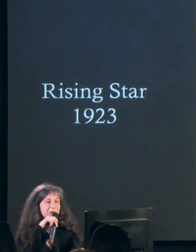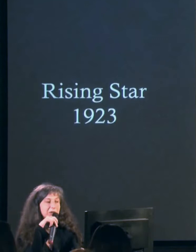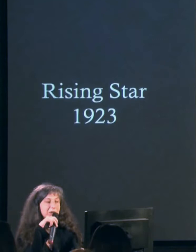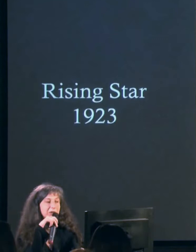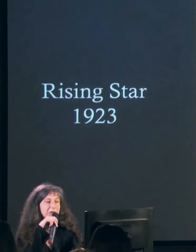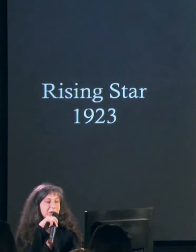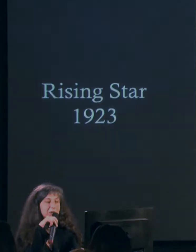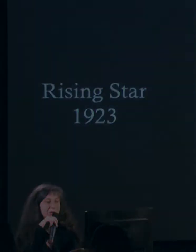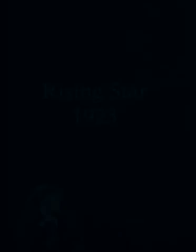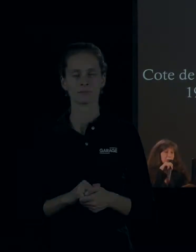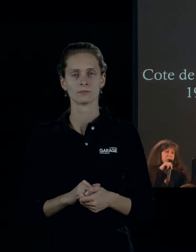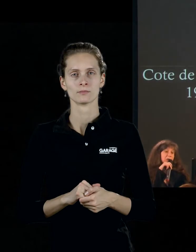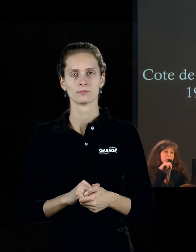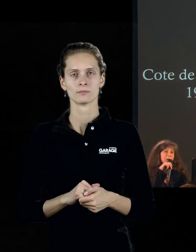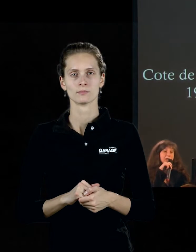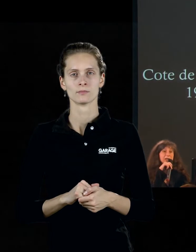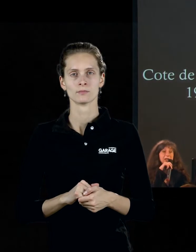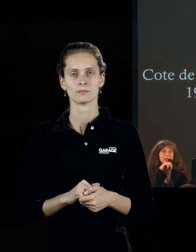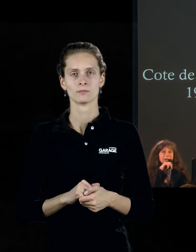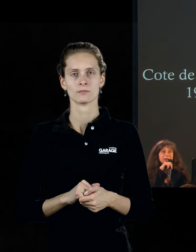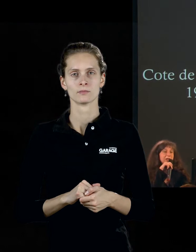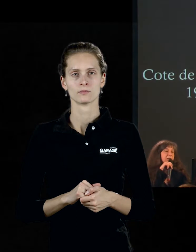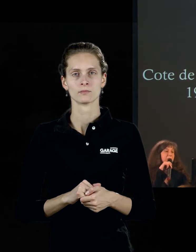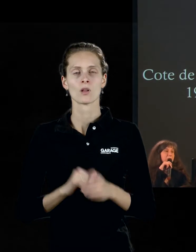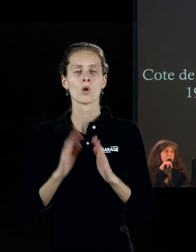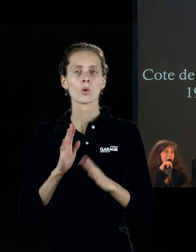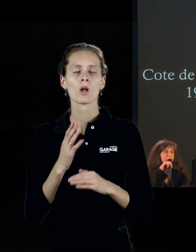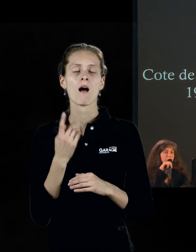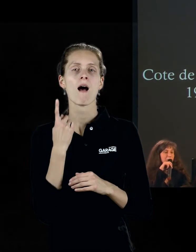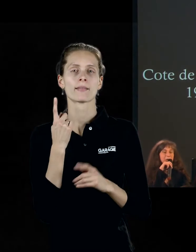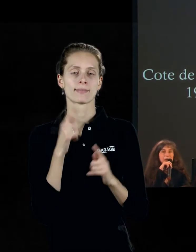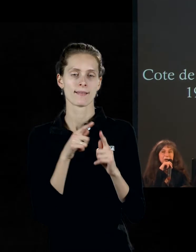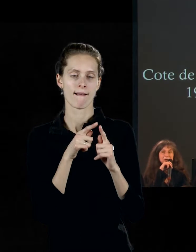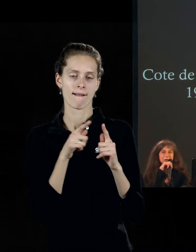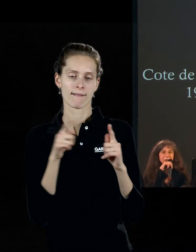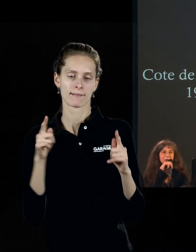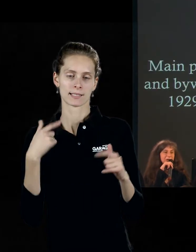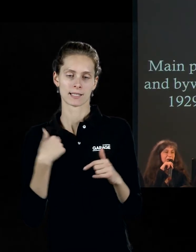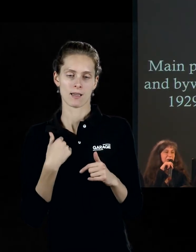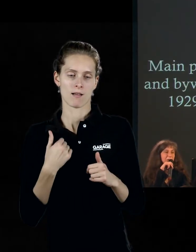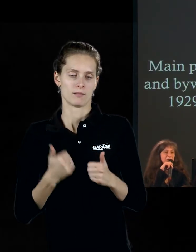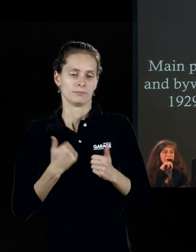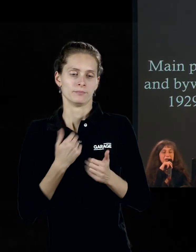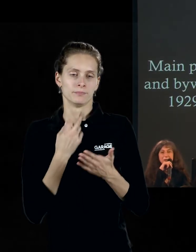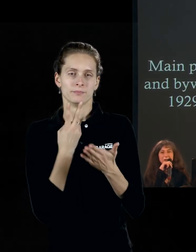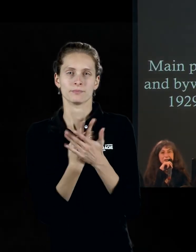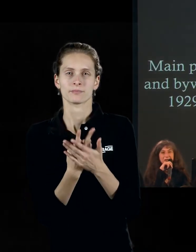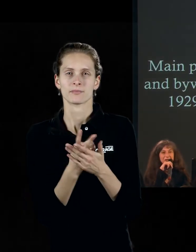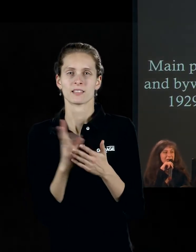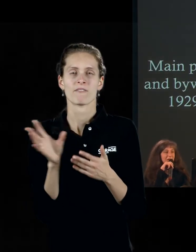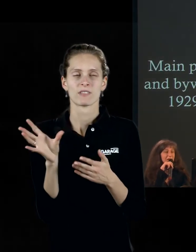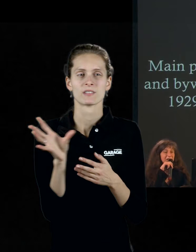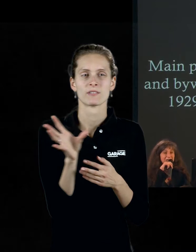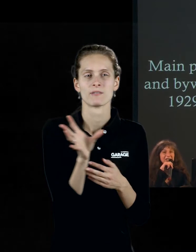коричневого цветов. Причём это только одна из линий, которую я пытаюсь выстроить и проследить на протяжении самых